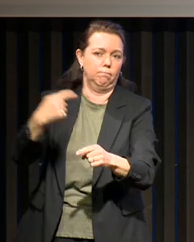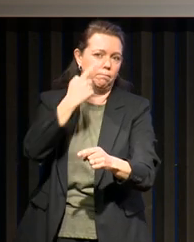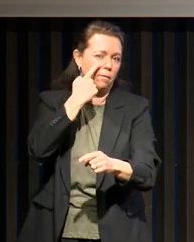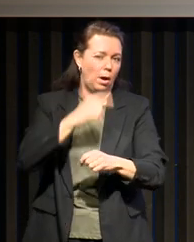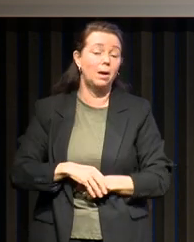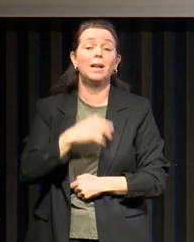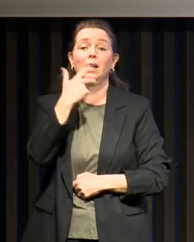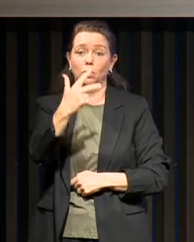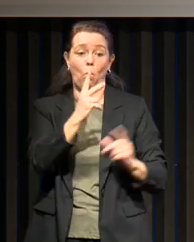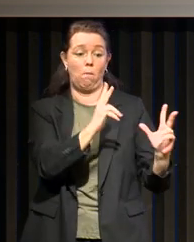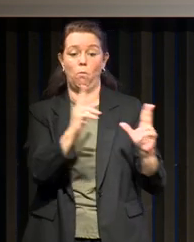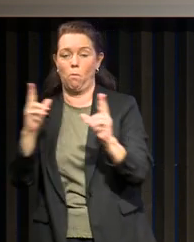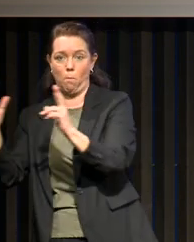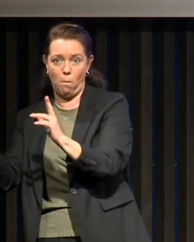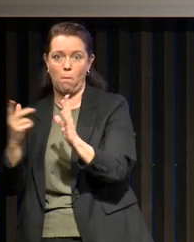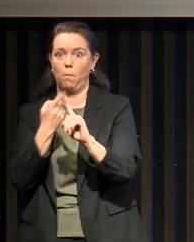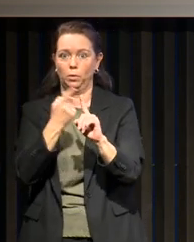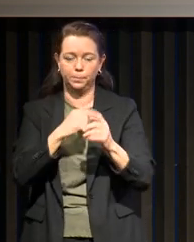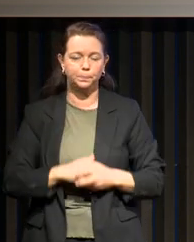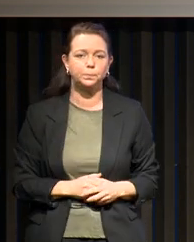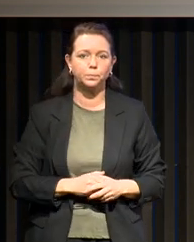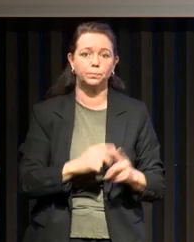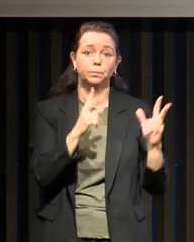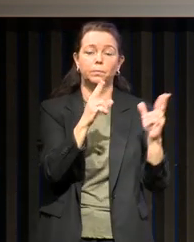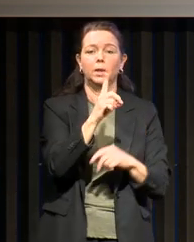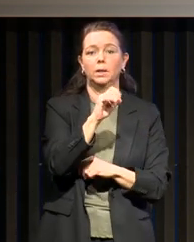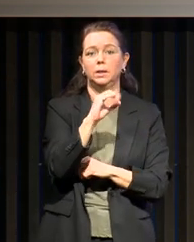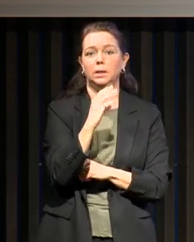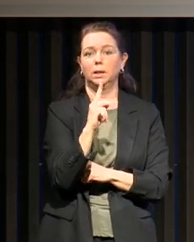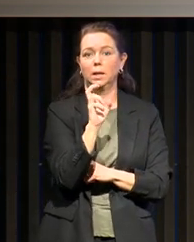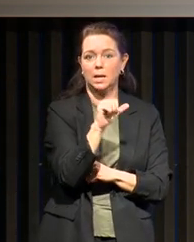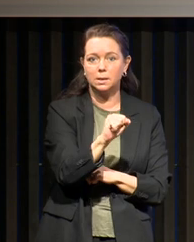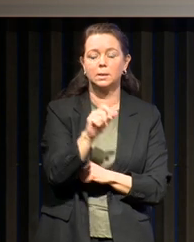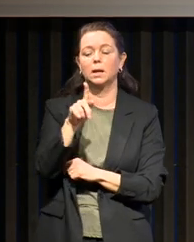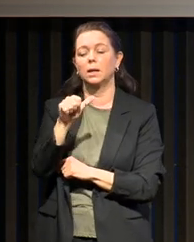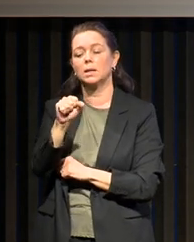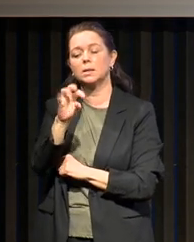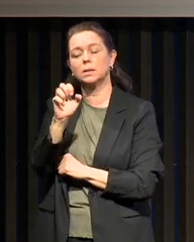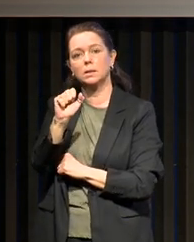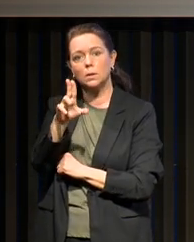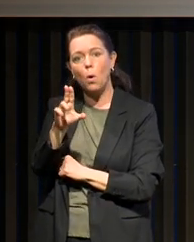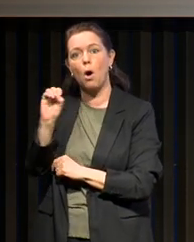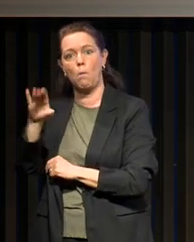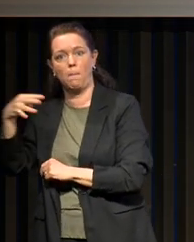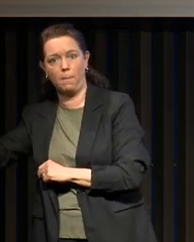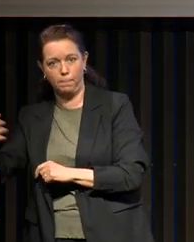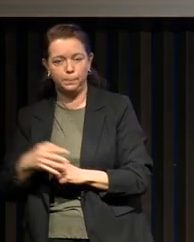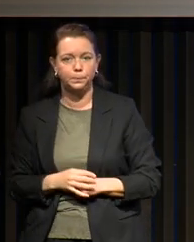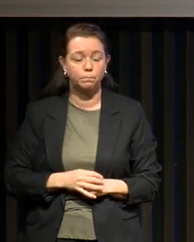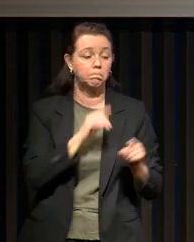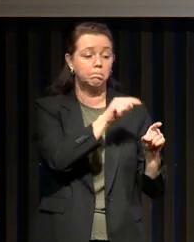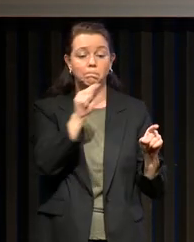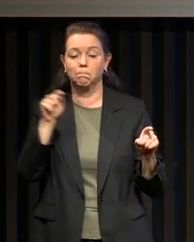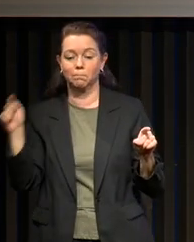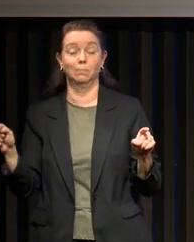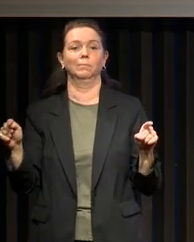trois figures hétéroclites, Charles Dickens, Henri Gasto et Barack Obama. Alors là, on fait un peu de l